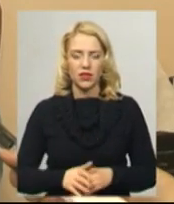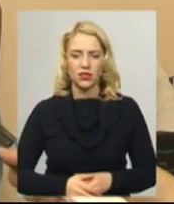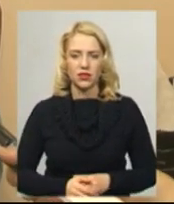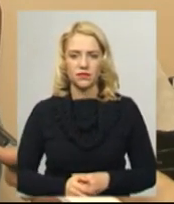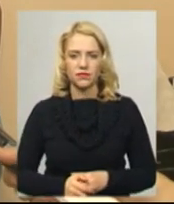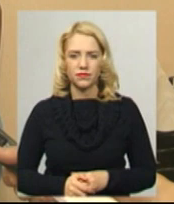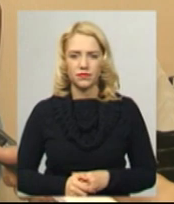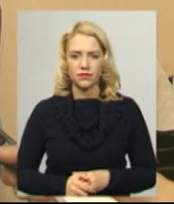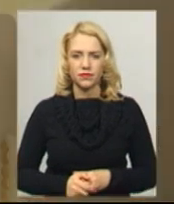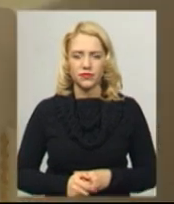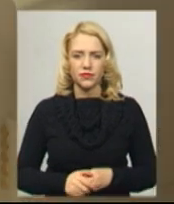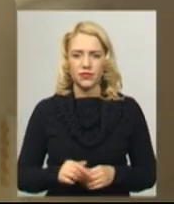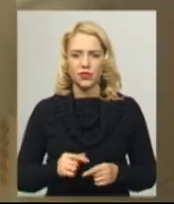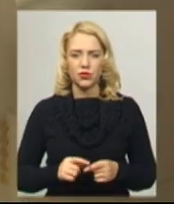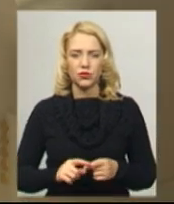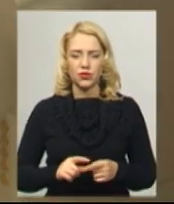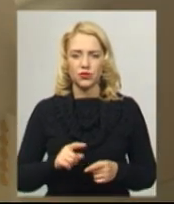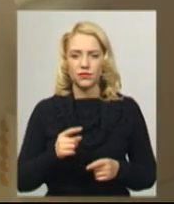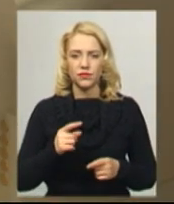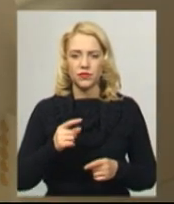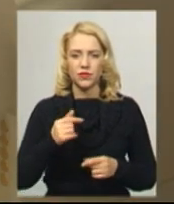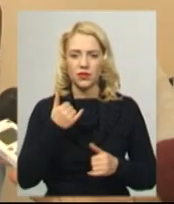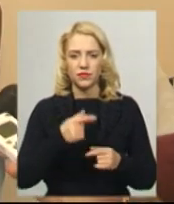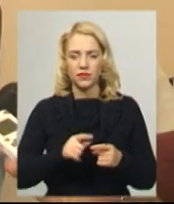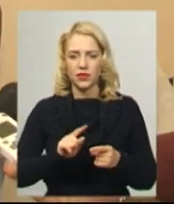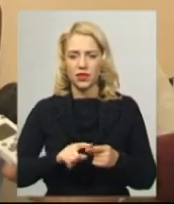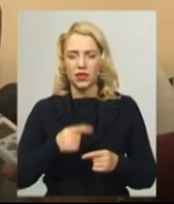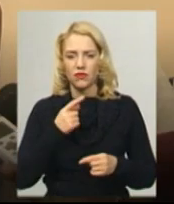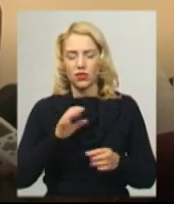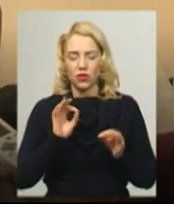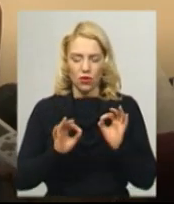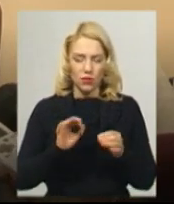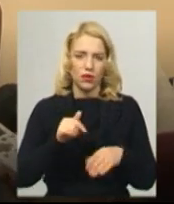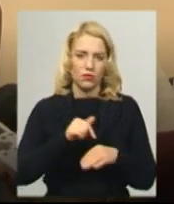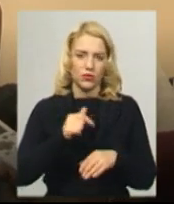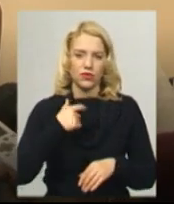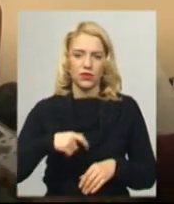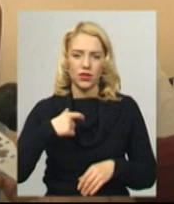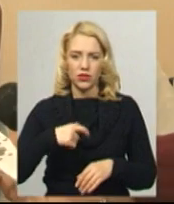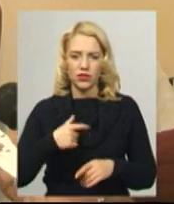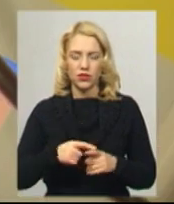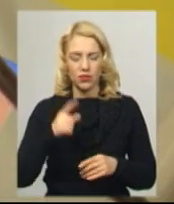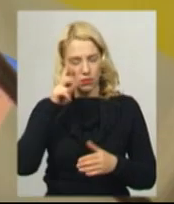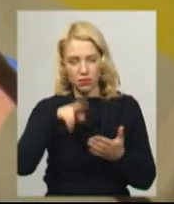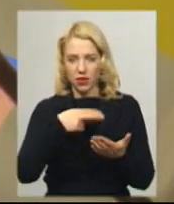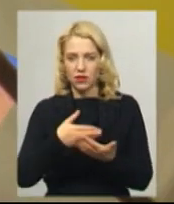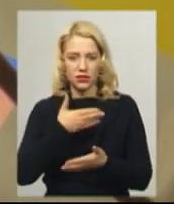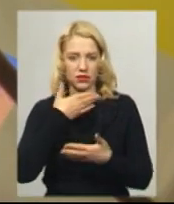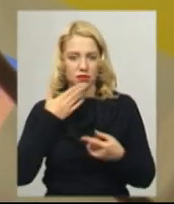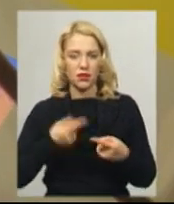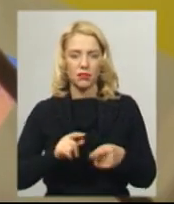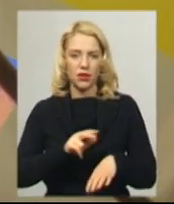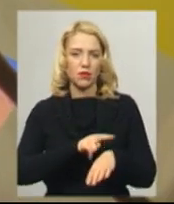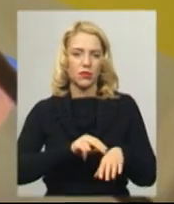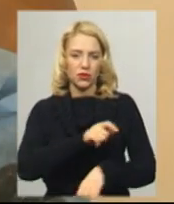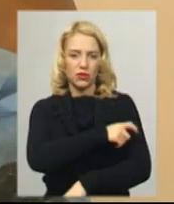440 грамів. Почувається, каже, добре. Більш-менш нормально, боморок не падає. Патрульний розповідає,